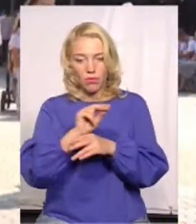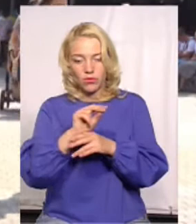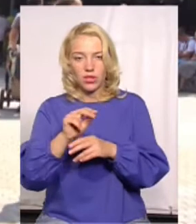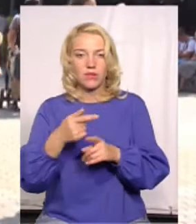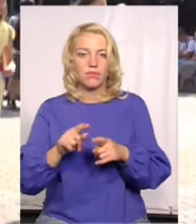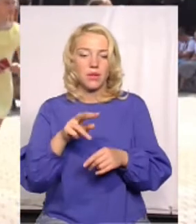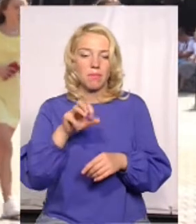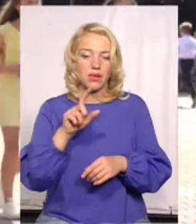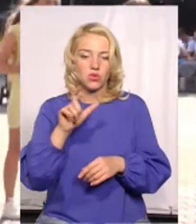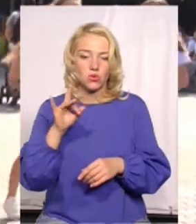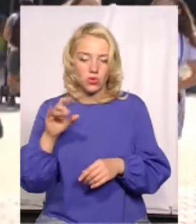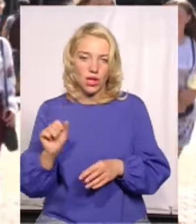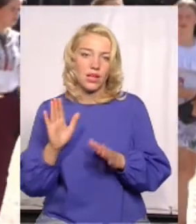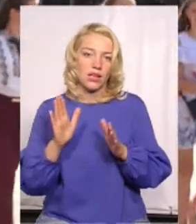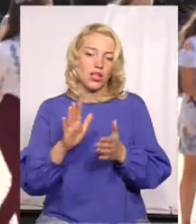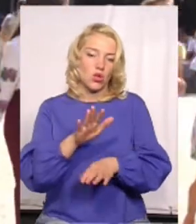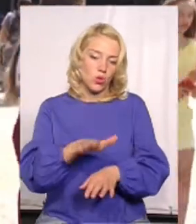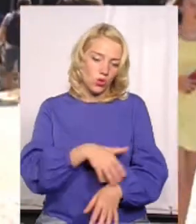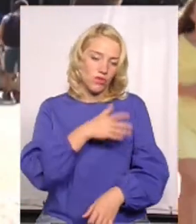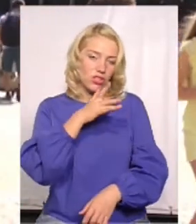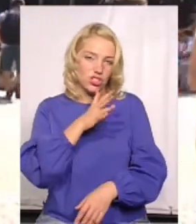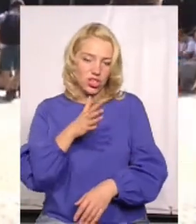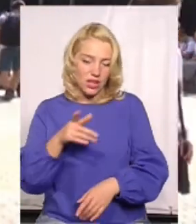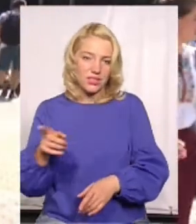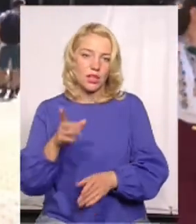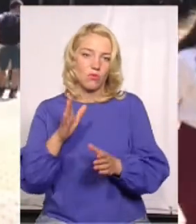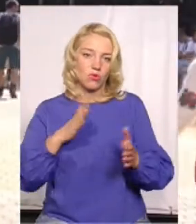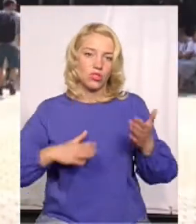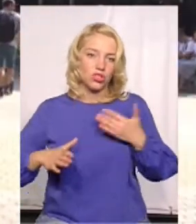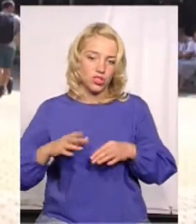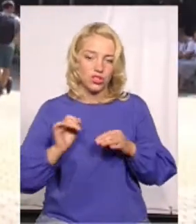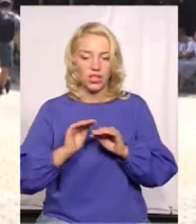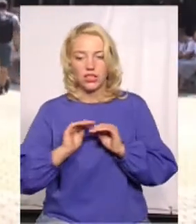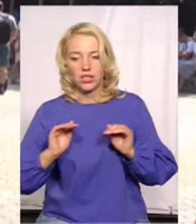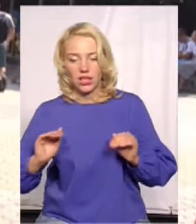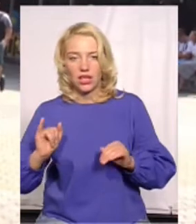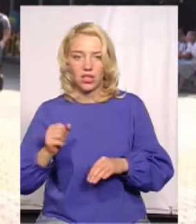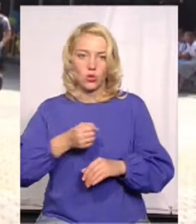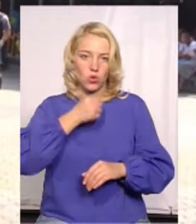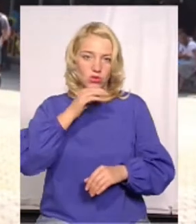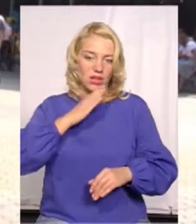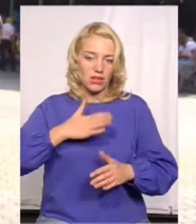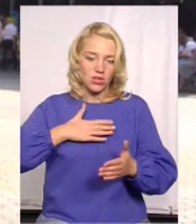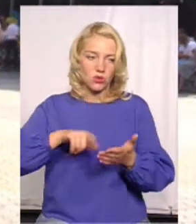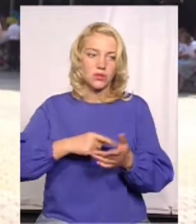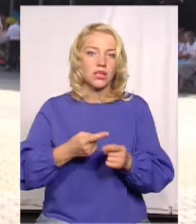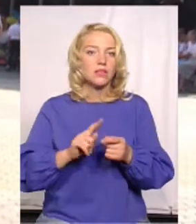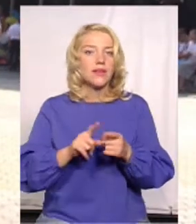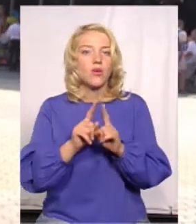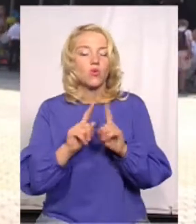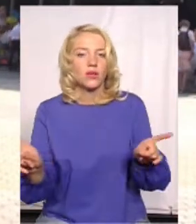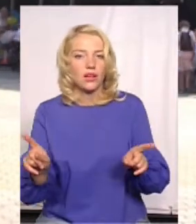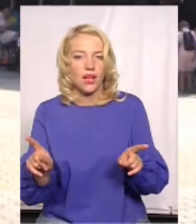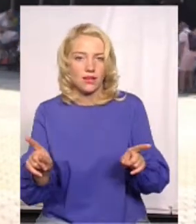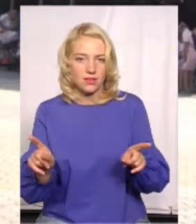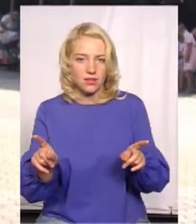довгий-довгий час вони зможуть цішити і малечу, і дорослих нашого міста. Це унікальні речі, унікальні